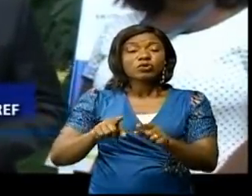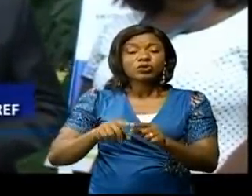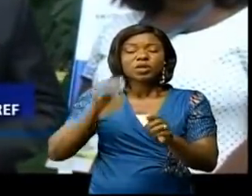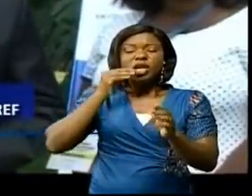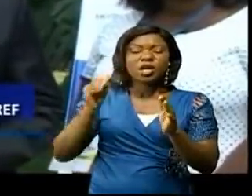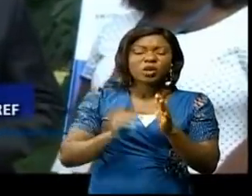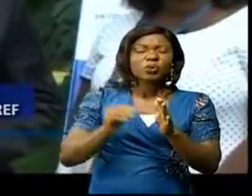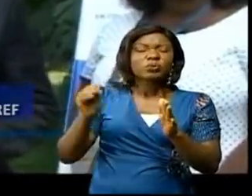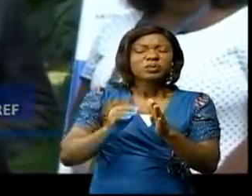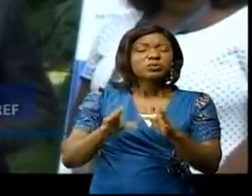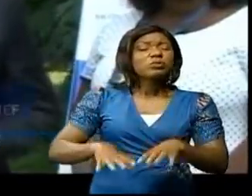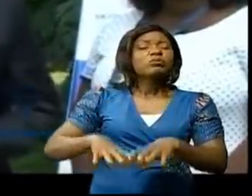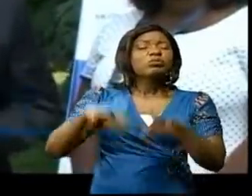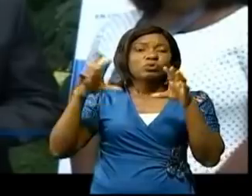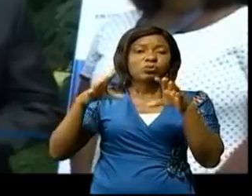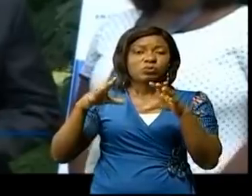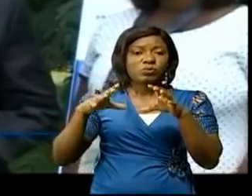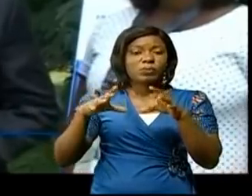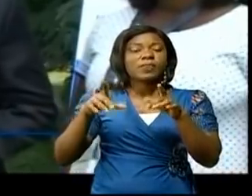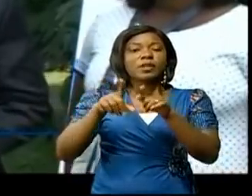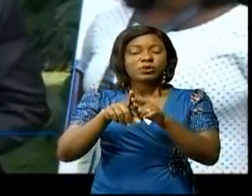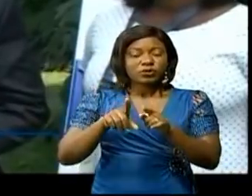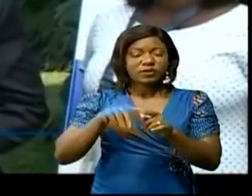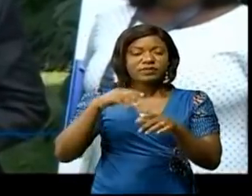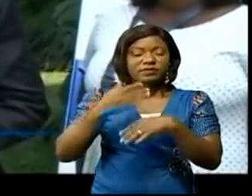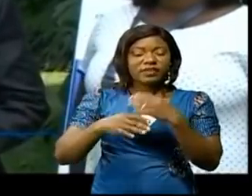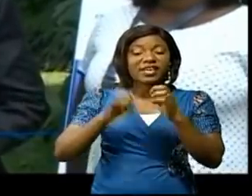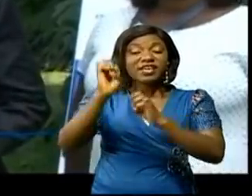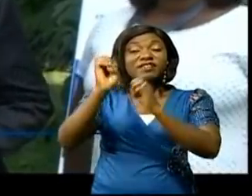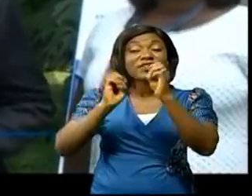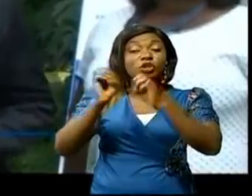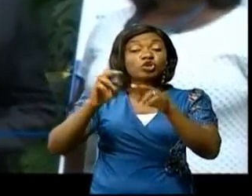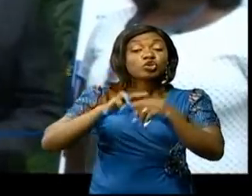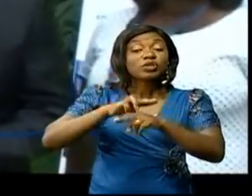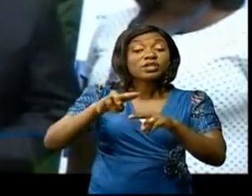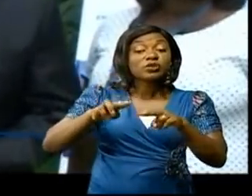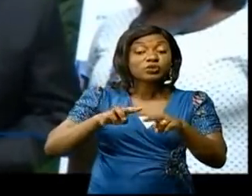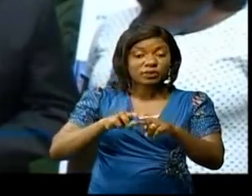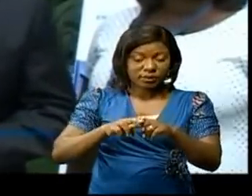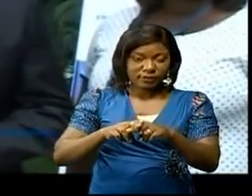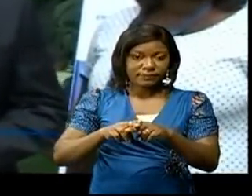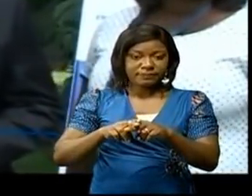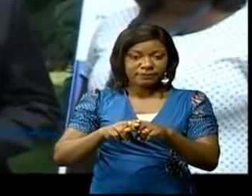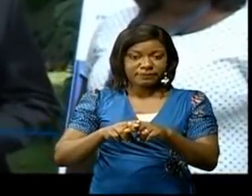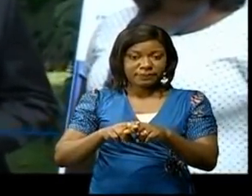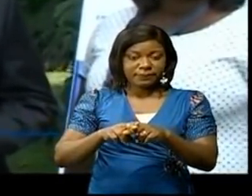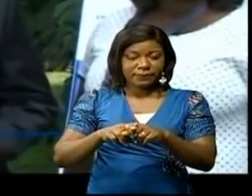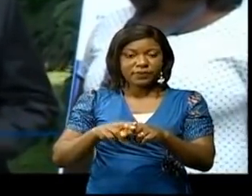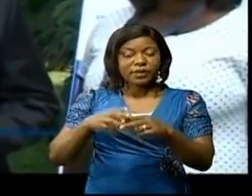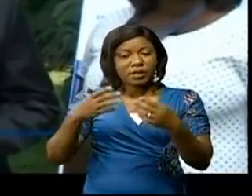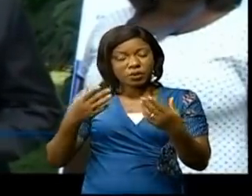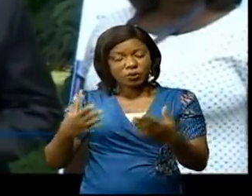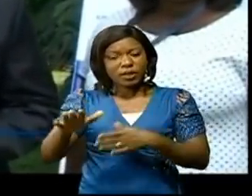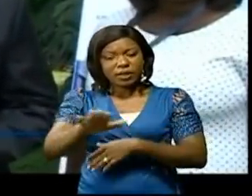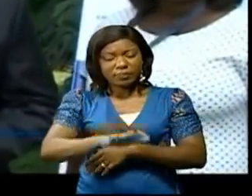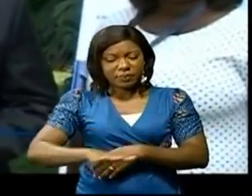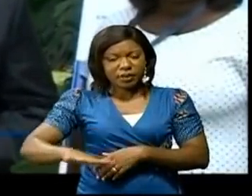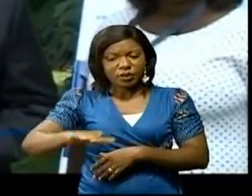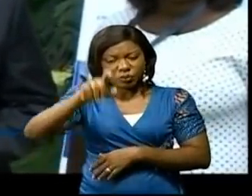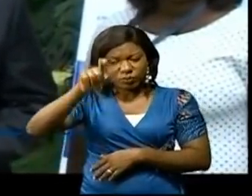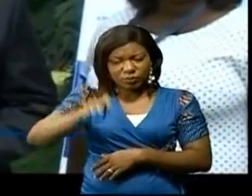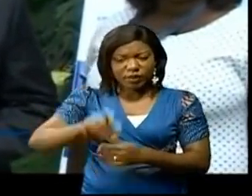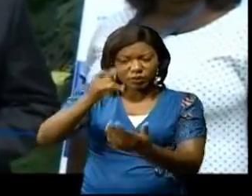dont mener une évaluation nationale des risques. Ça veut dire que le pays doit pouvoir